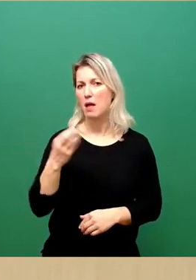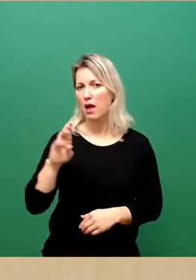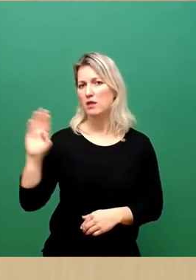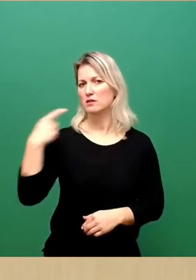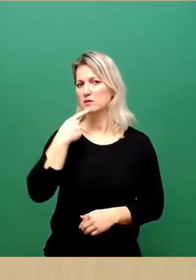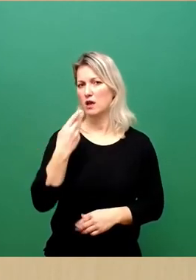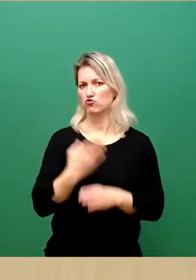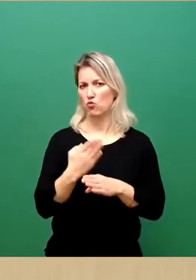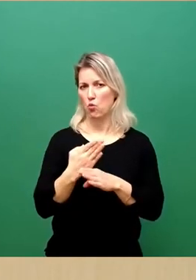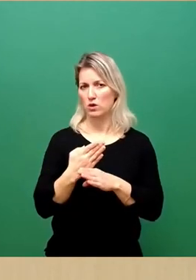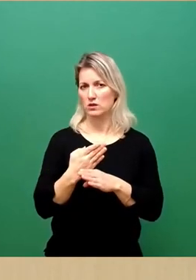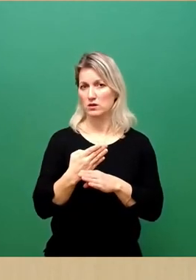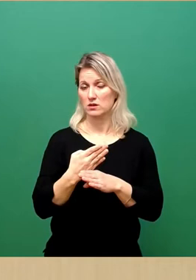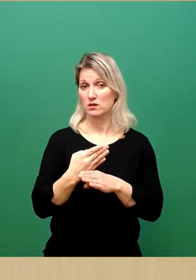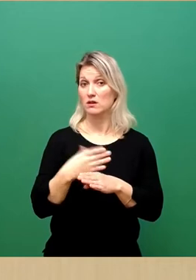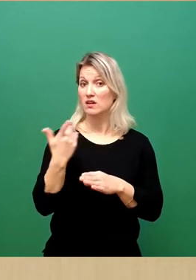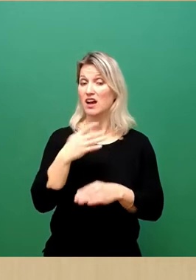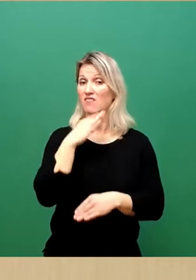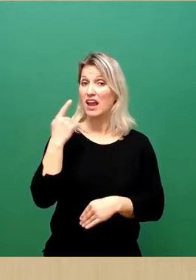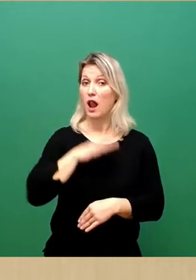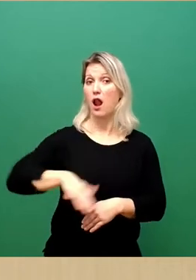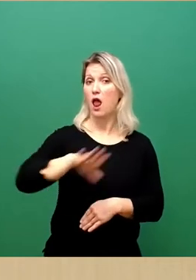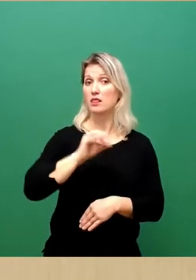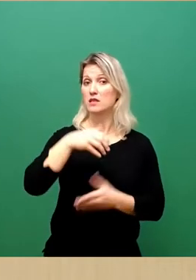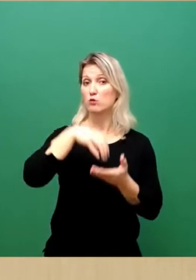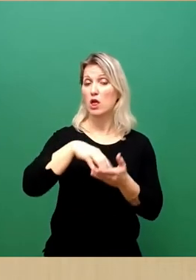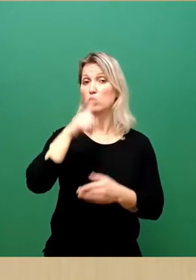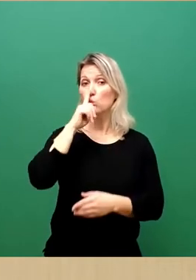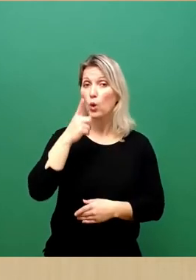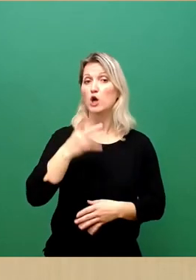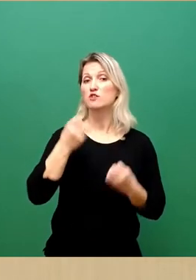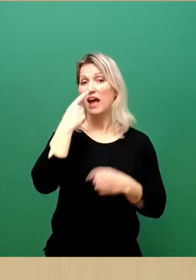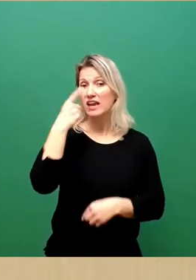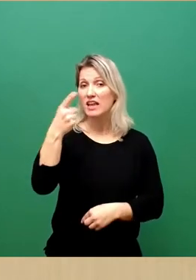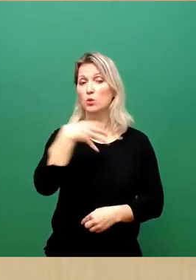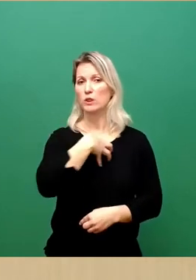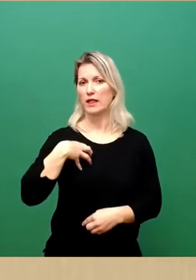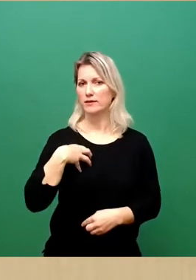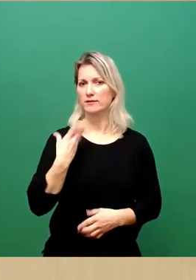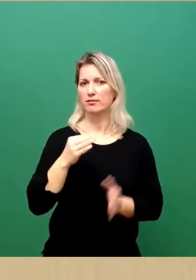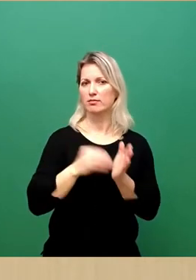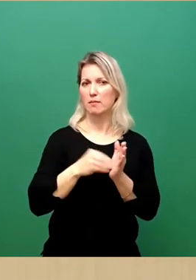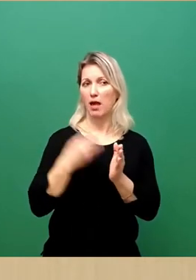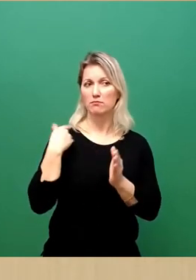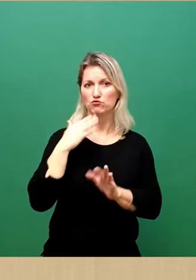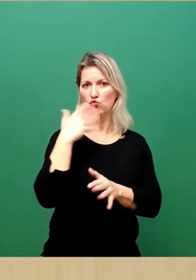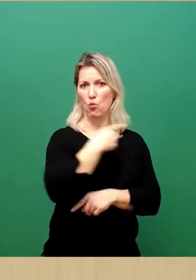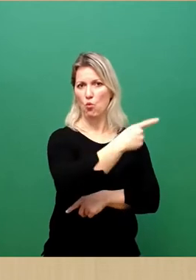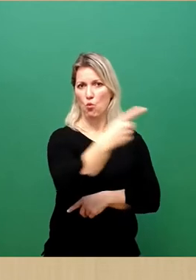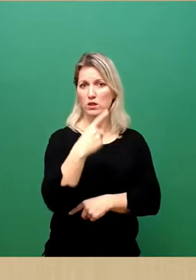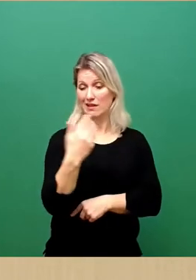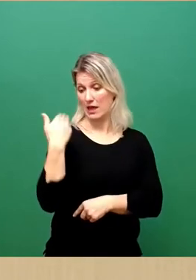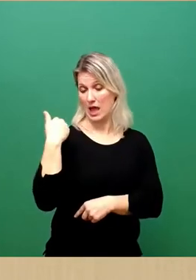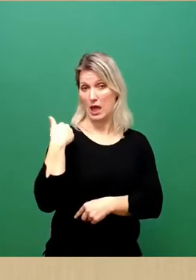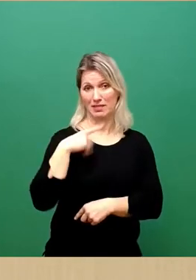alle Landeshauptstädte außer Schwerin und Dresden haben es gesetzt. Wir haben erst vor kurzem hier im Rat eine emotionale Debatte dazu